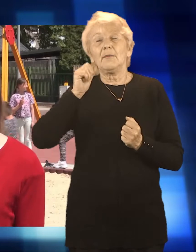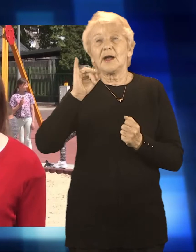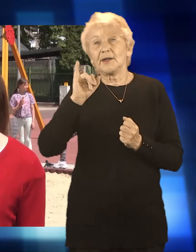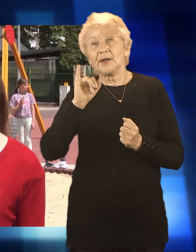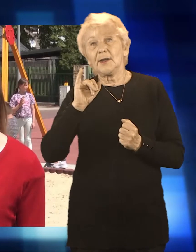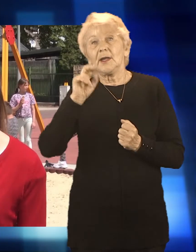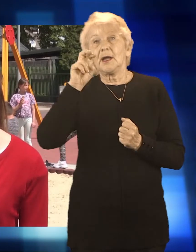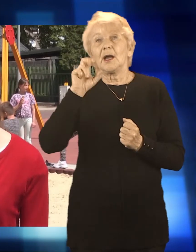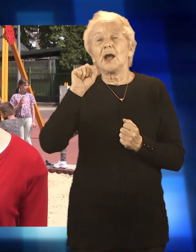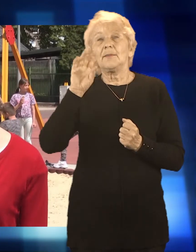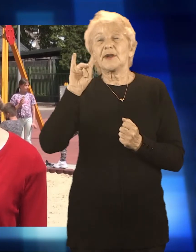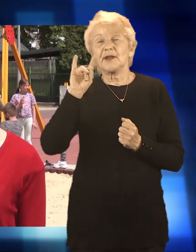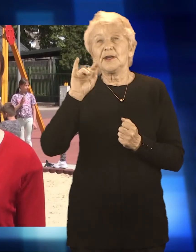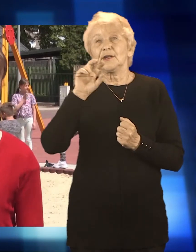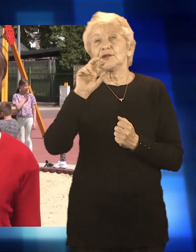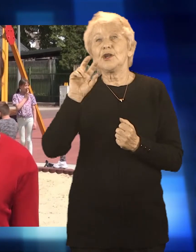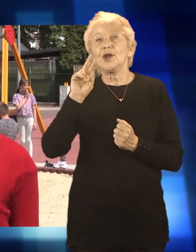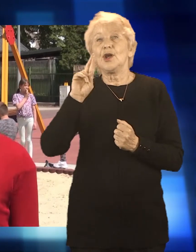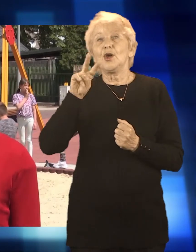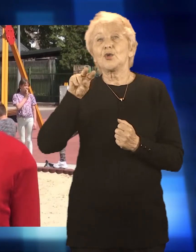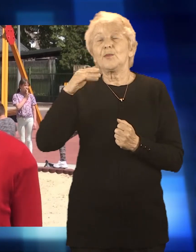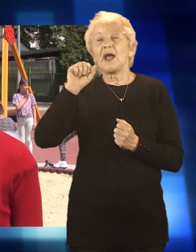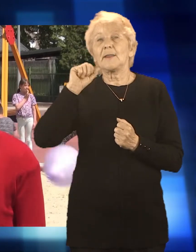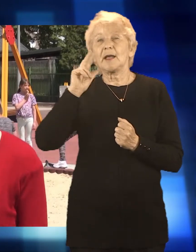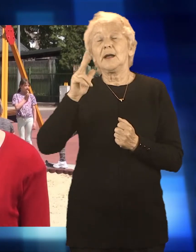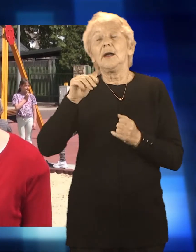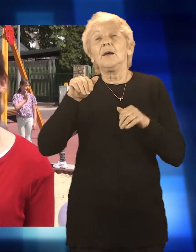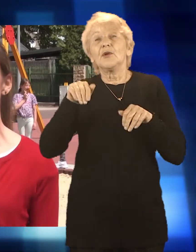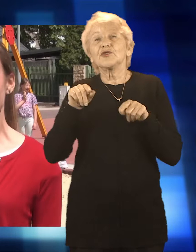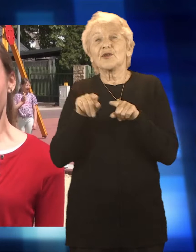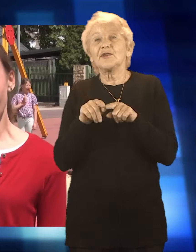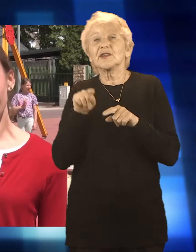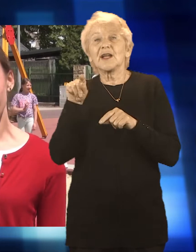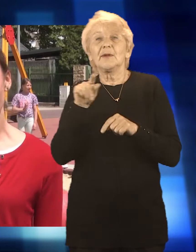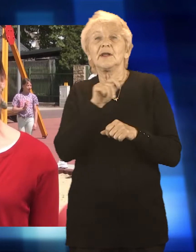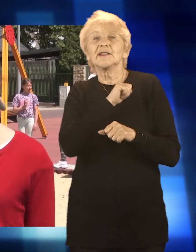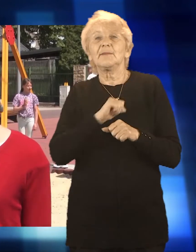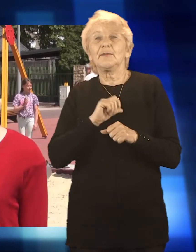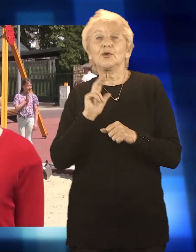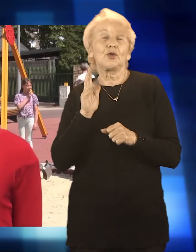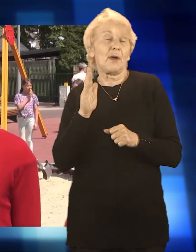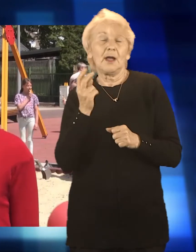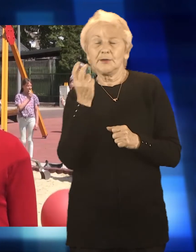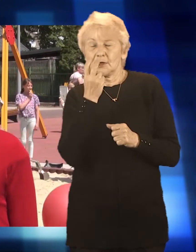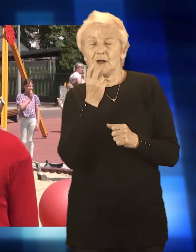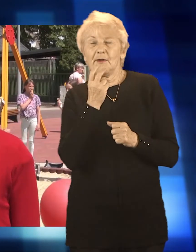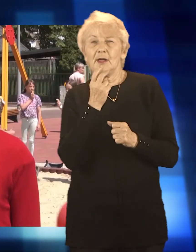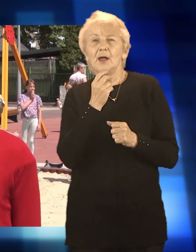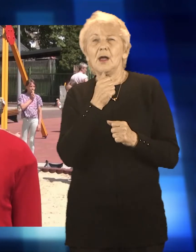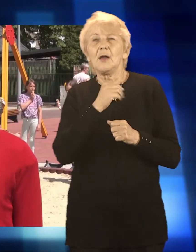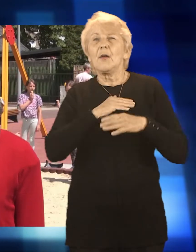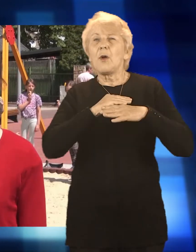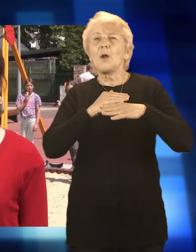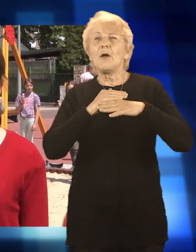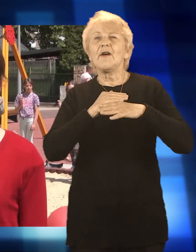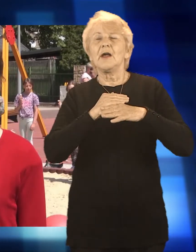przekwitną maki, chabry, rumianki, można zebrać nasiona, dorzucić coś od siebie. A gdyby się okazało, że jest więcej takich zapaleńców